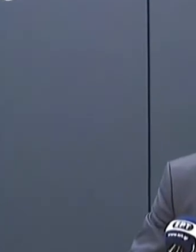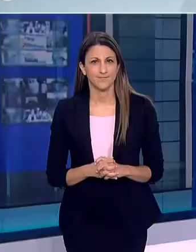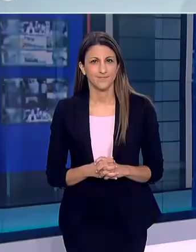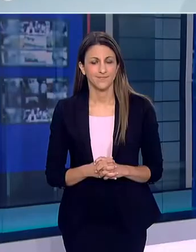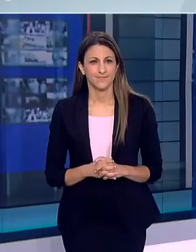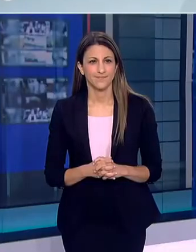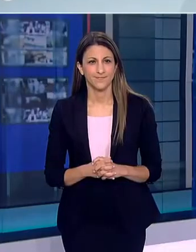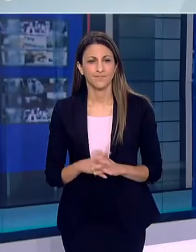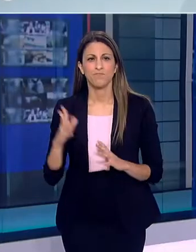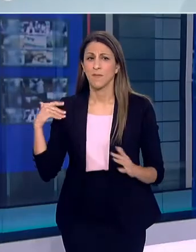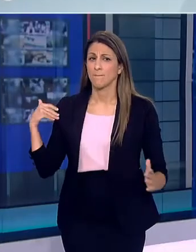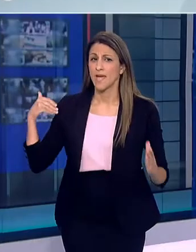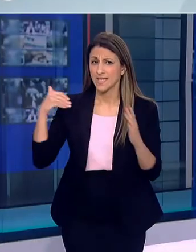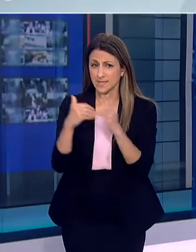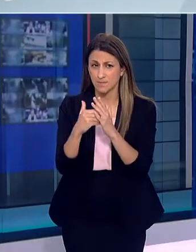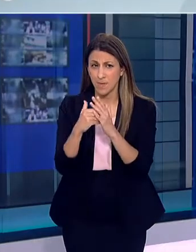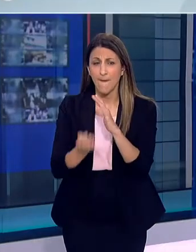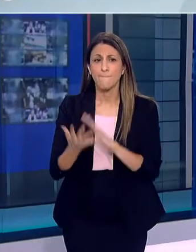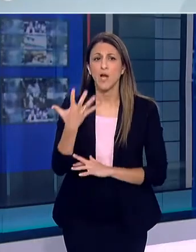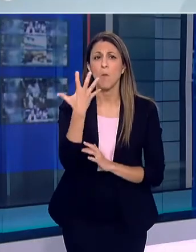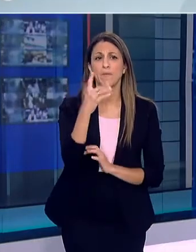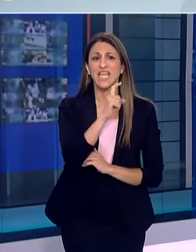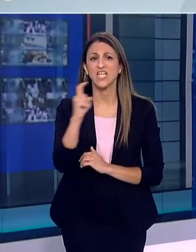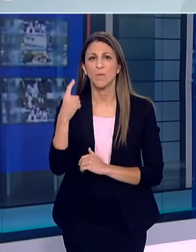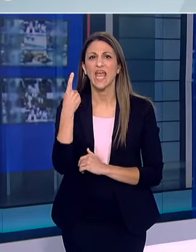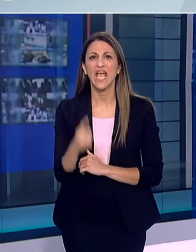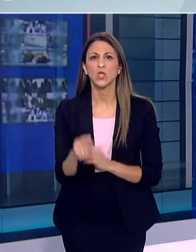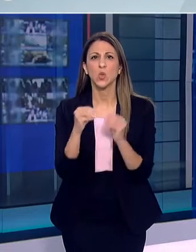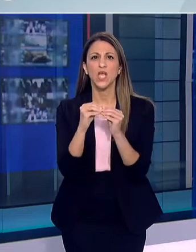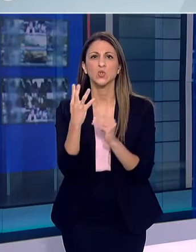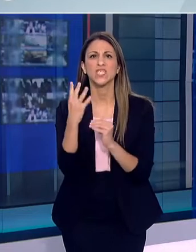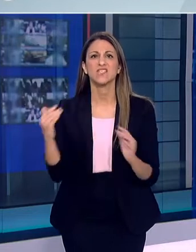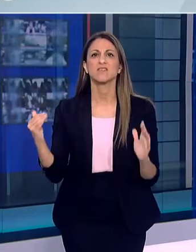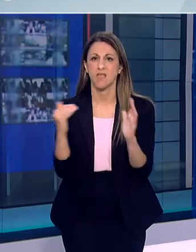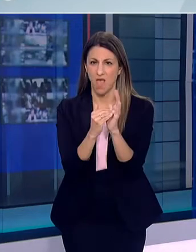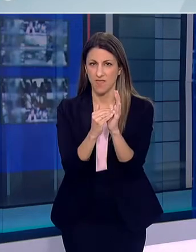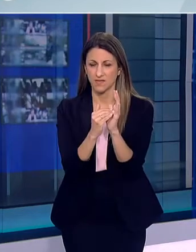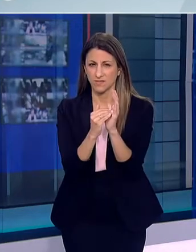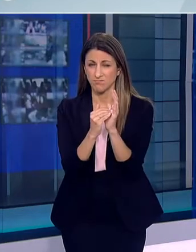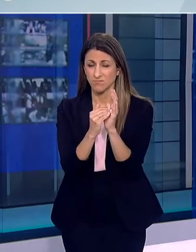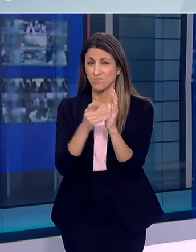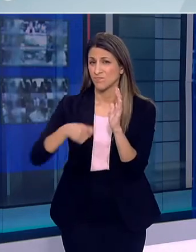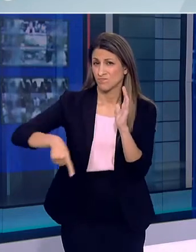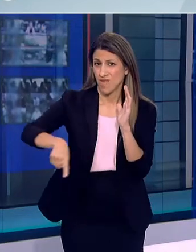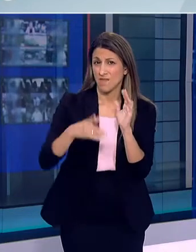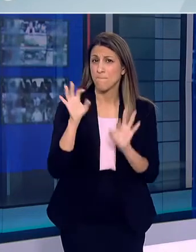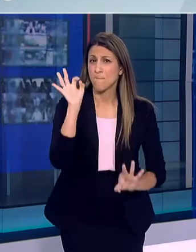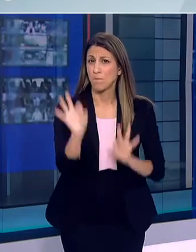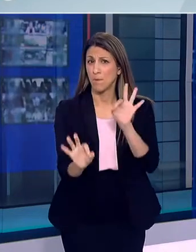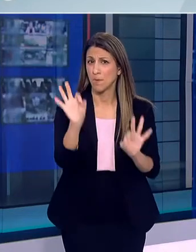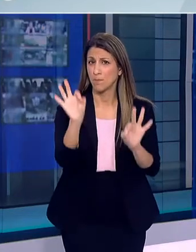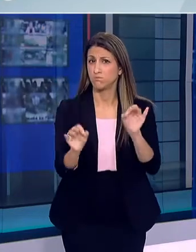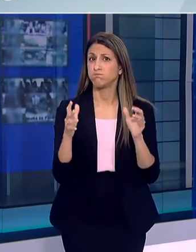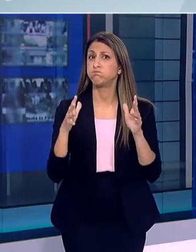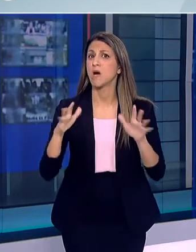Έως σήμερα, περισσότερα από 5.124.000 εργαστηριακά επιβεβαιωμένα κρούσματα